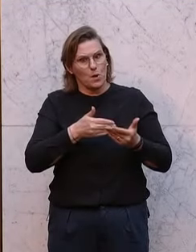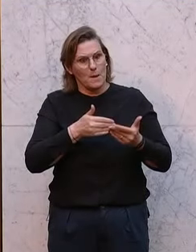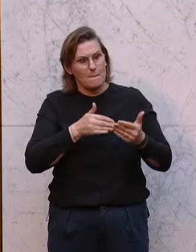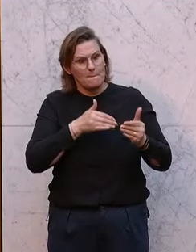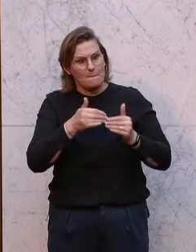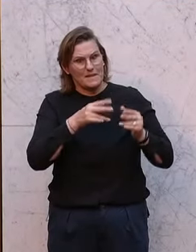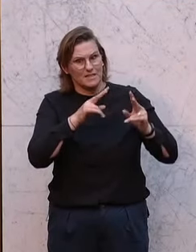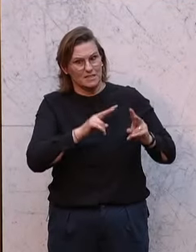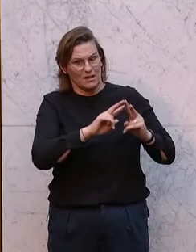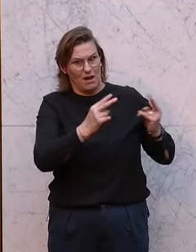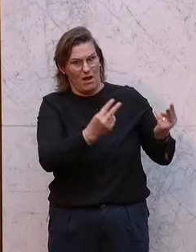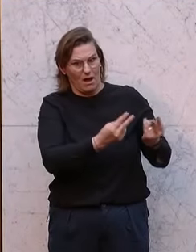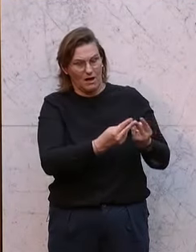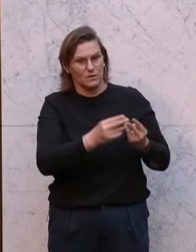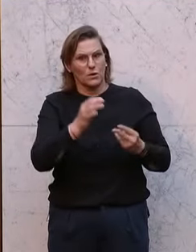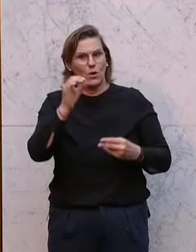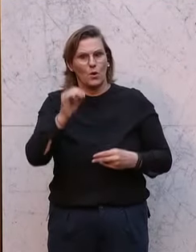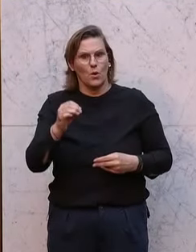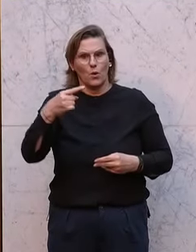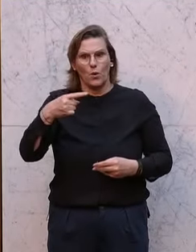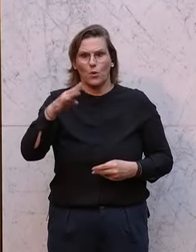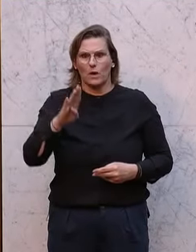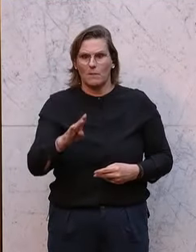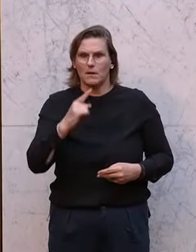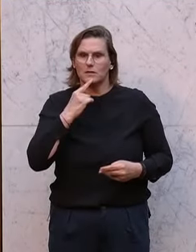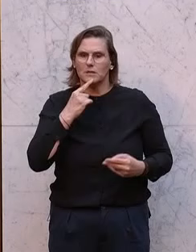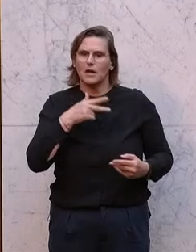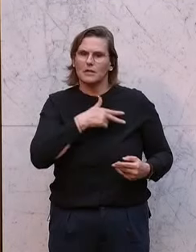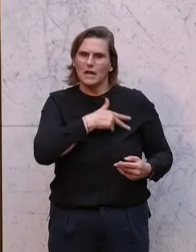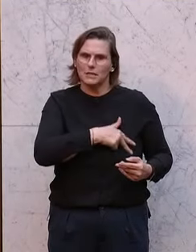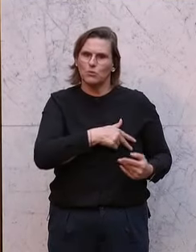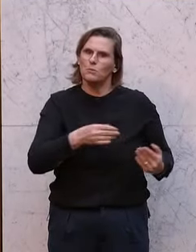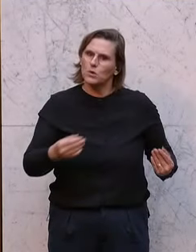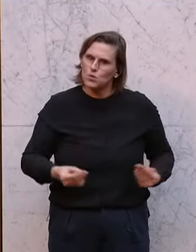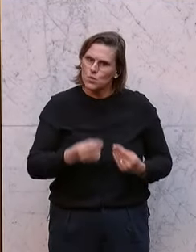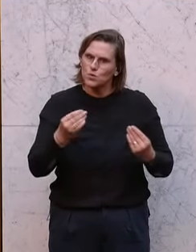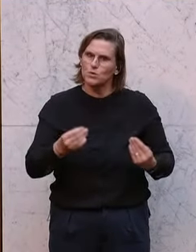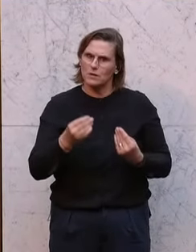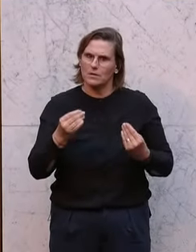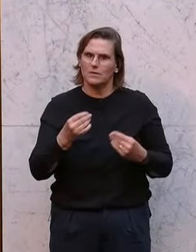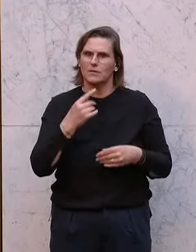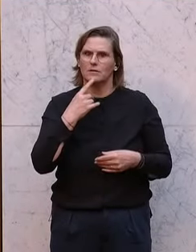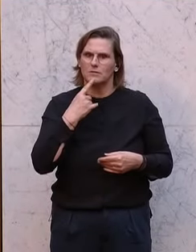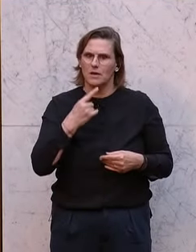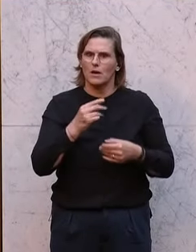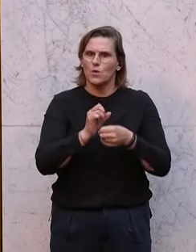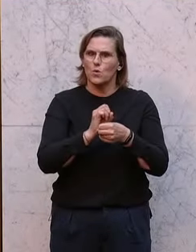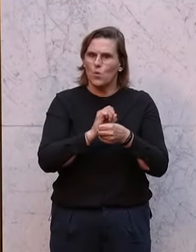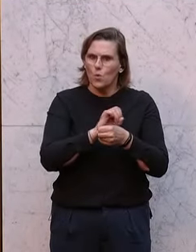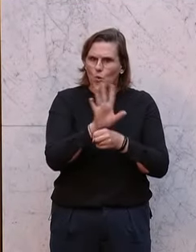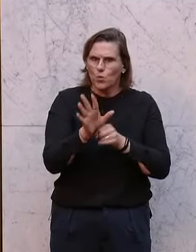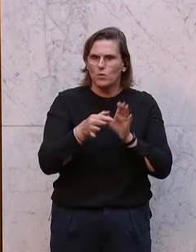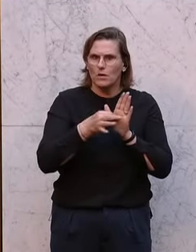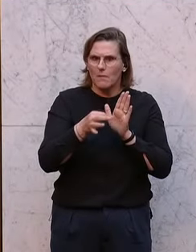Die ÖGB-Vorsitzende der SPÖ begrüßt diesen Antrag, nämlich mit der Begründung, dass es durch Corona-Maßnahmen